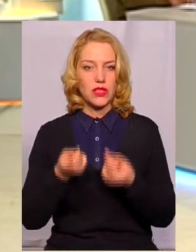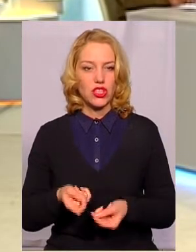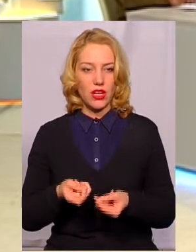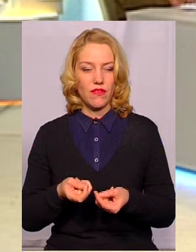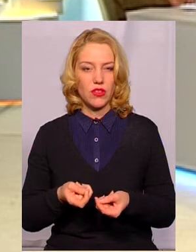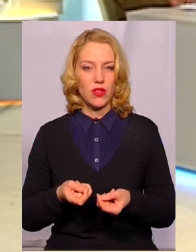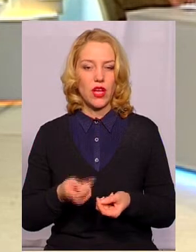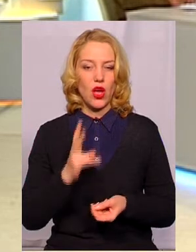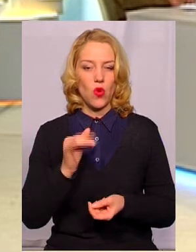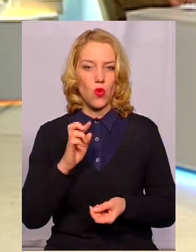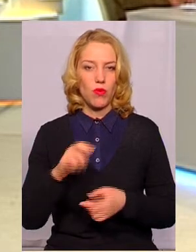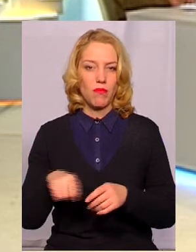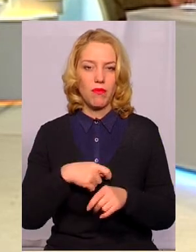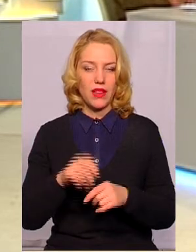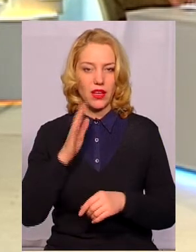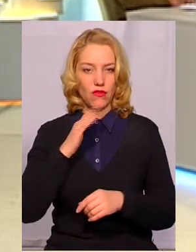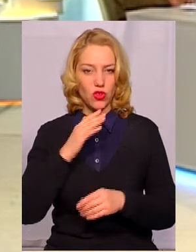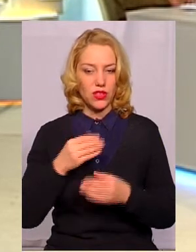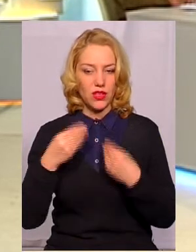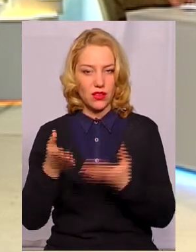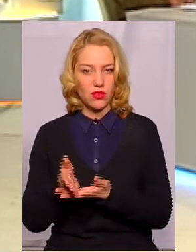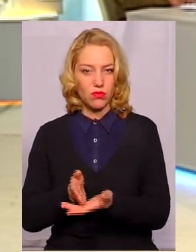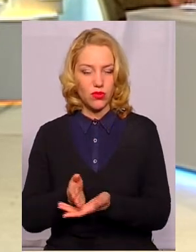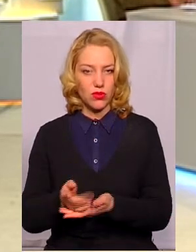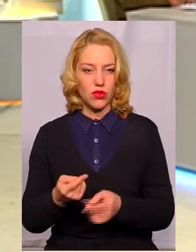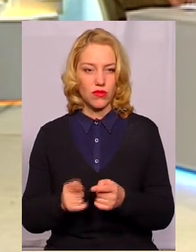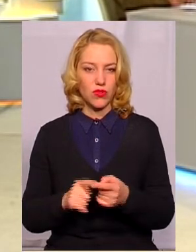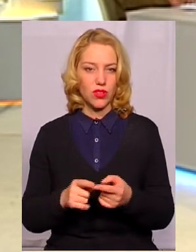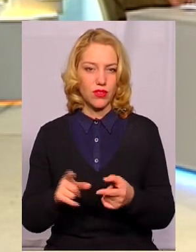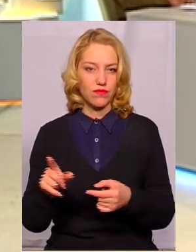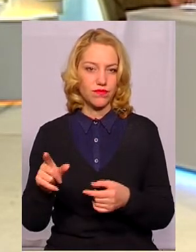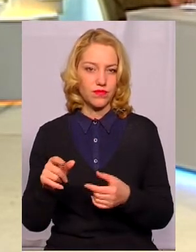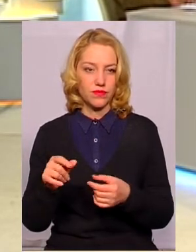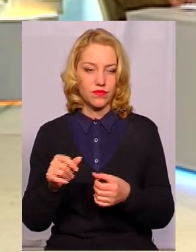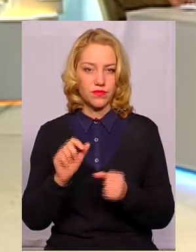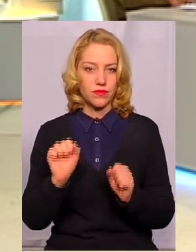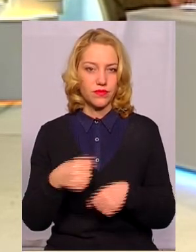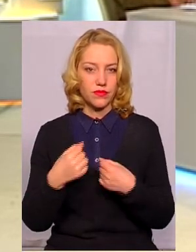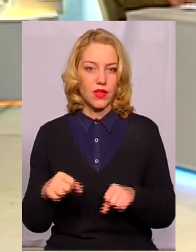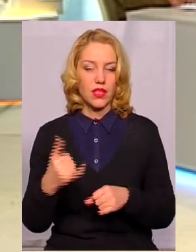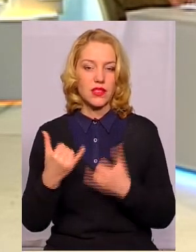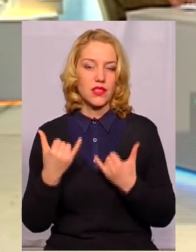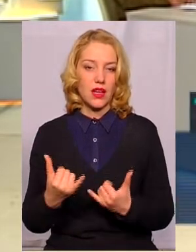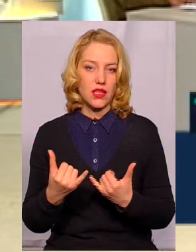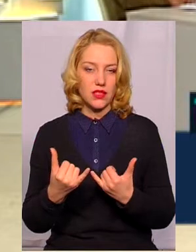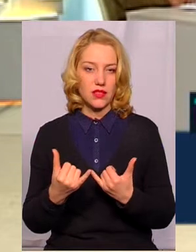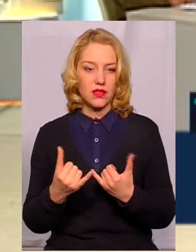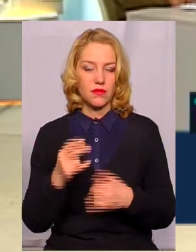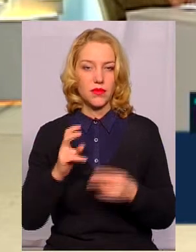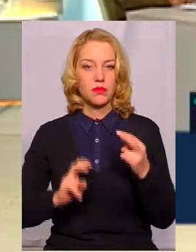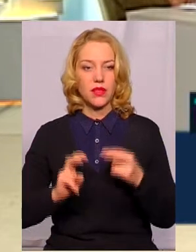вартість кубічного метра наданої послуги, вони зійшли на нівець, скажімо так. Зараз підприємство